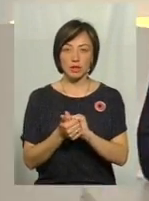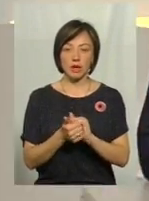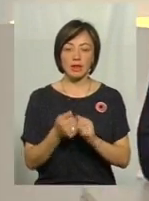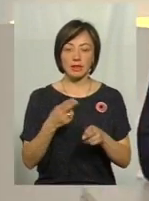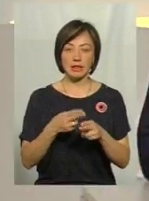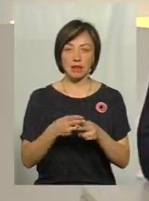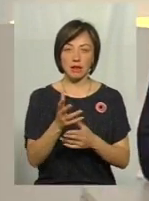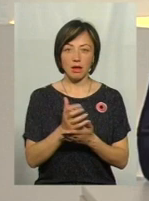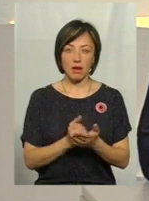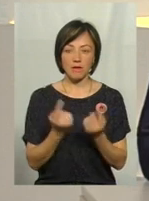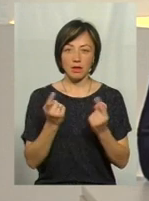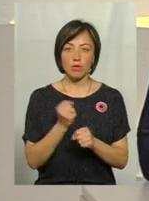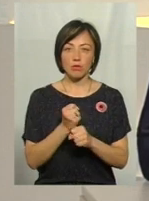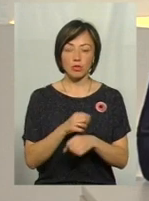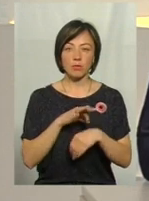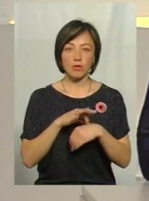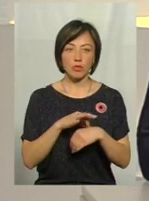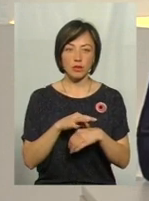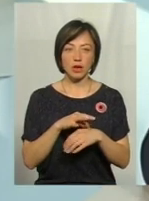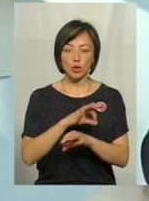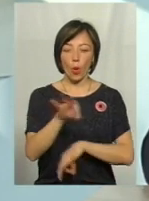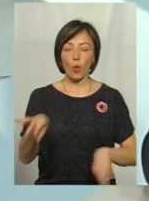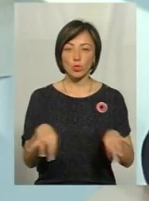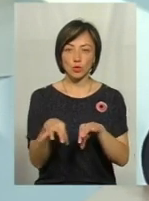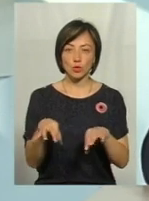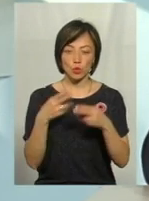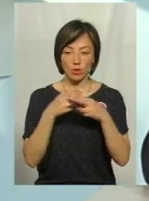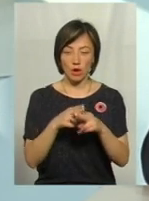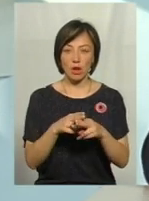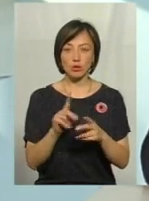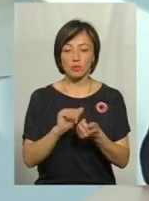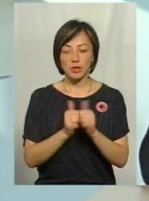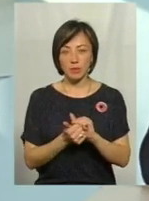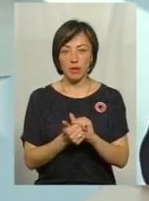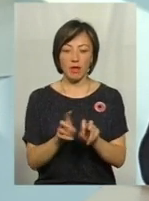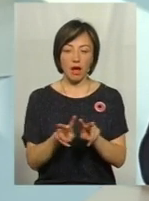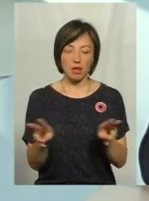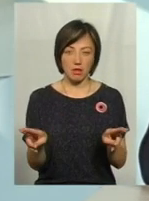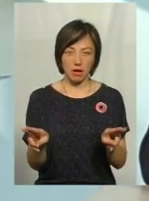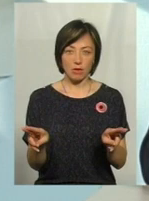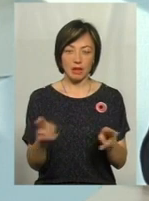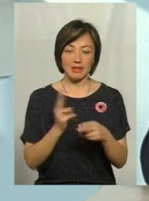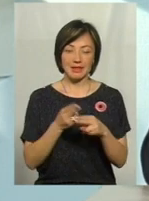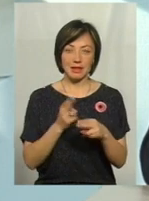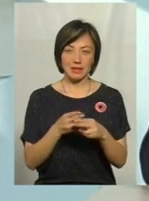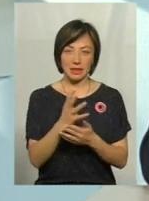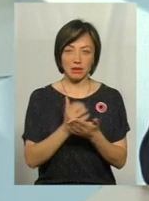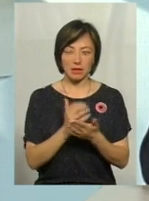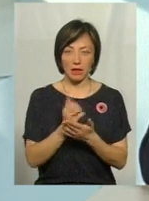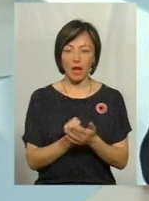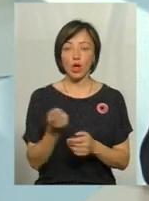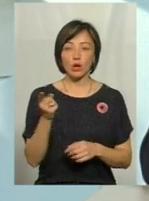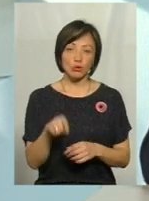то есть проводиться велика робота з конструкторами по тому, щоб замінити на аналоги. І тому, в